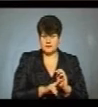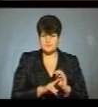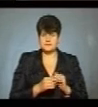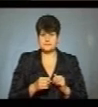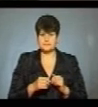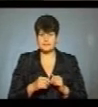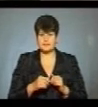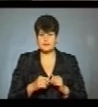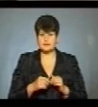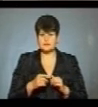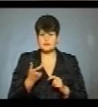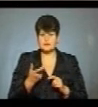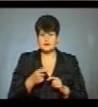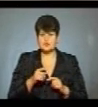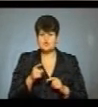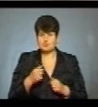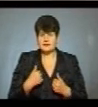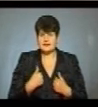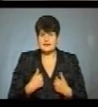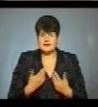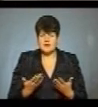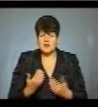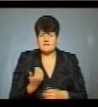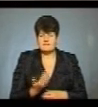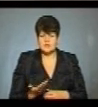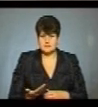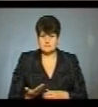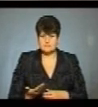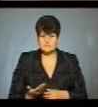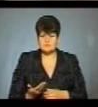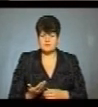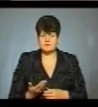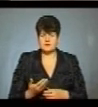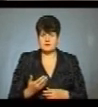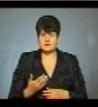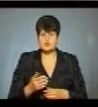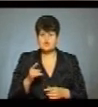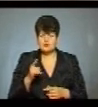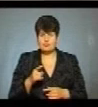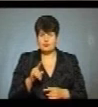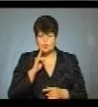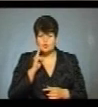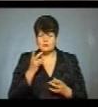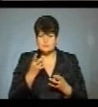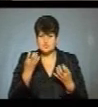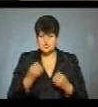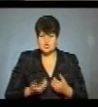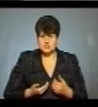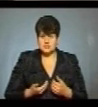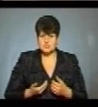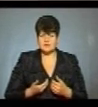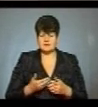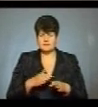такий дід, чому він кричав, чому не я, а він. Ну, кожен дід. Ну, ми з чому молодому жити, які він виконував